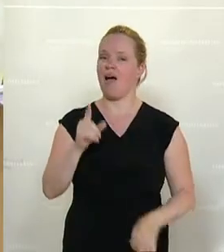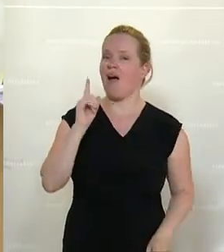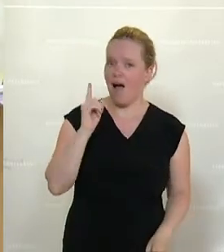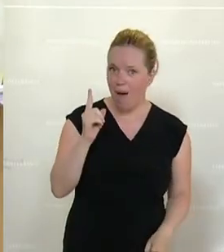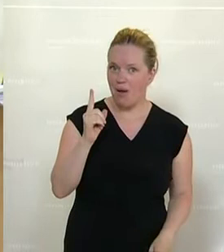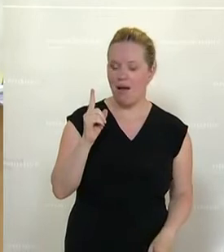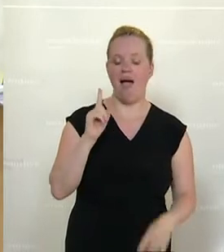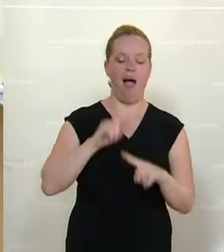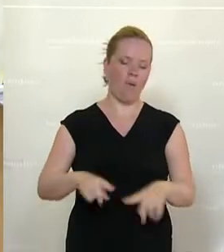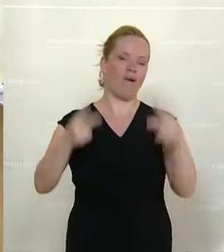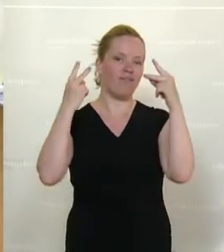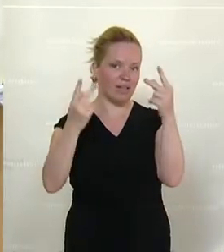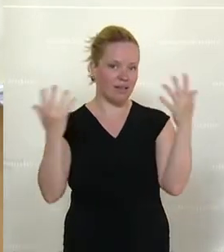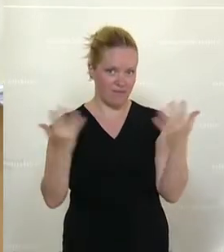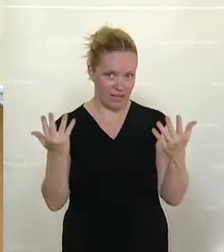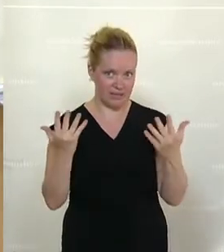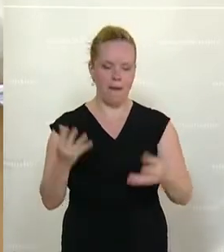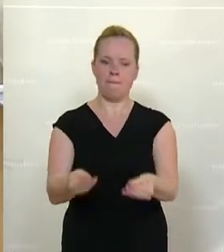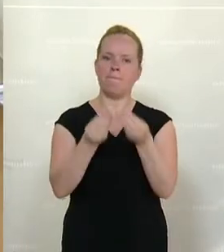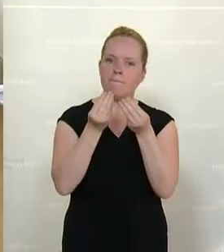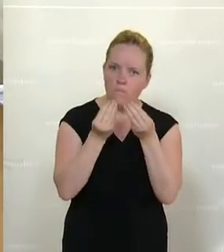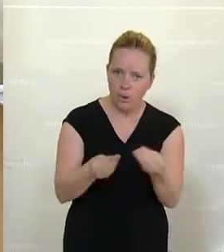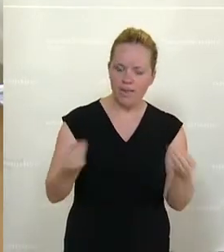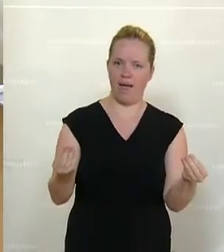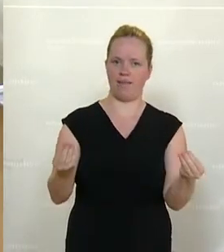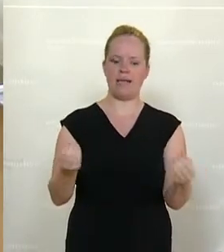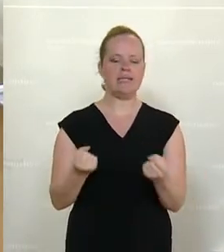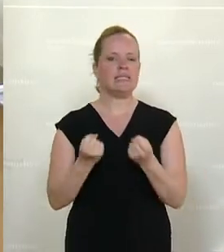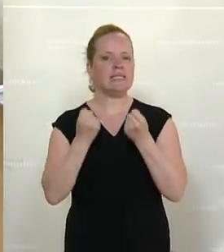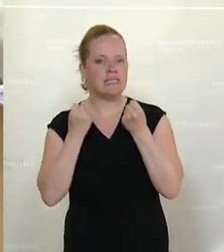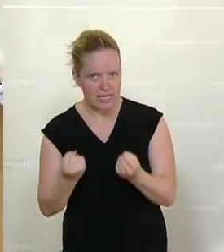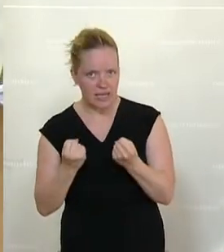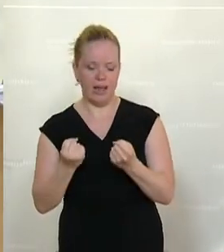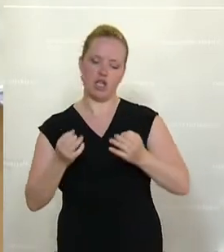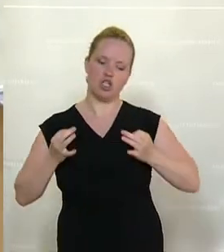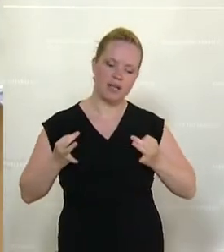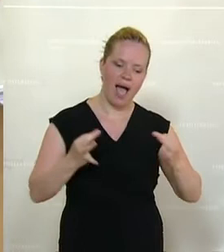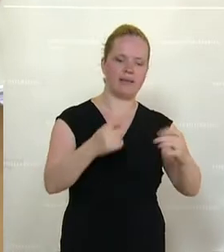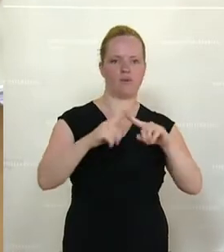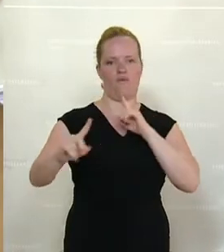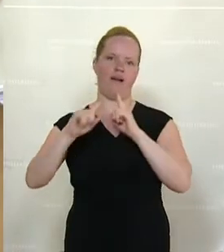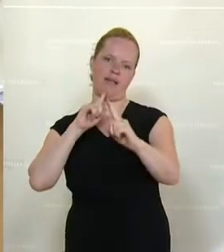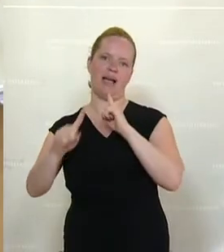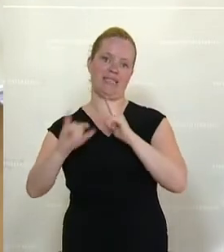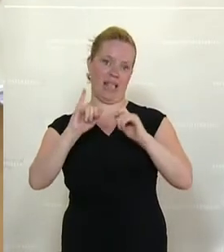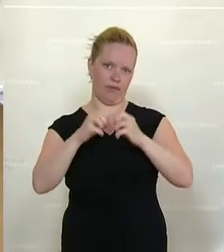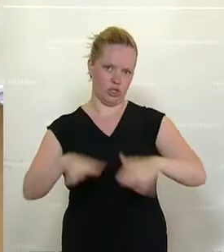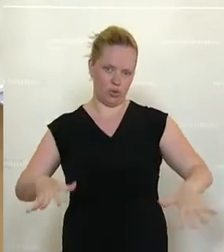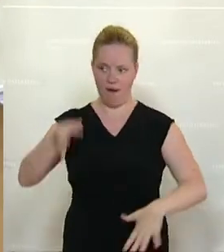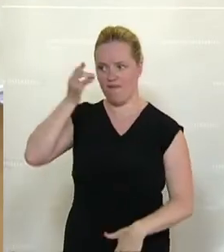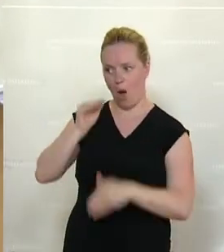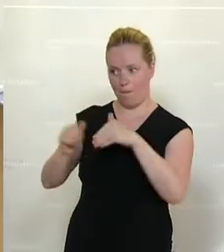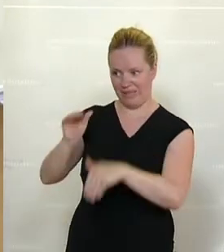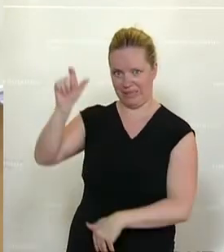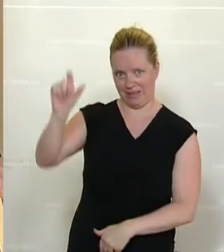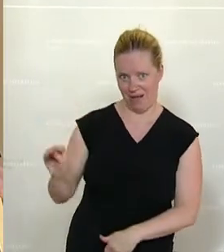genauso wichtig ist eine moderne und sichere Straßen- und Verkehrsinfrastruktur, Frau Minister. Und deshalb